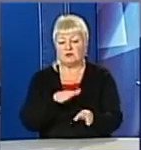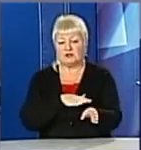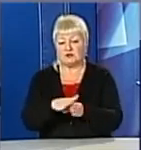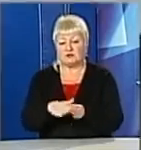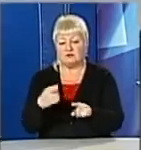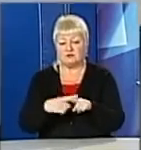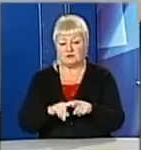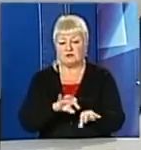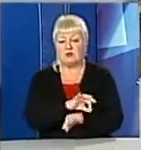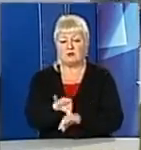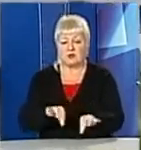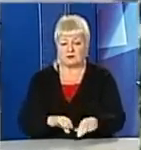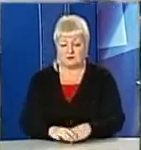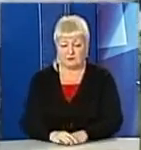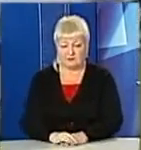даного проєкту.